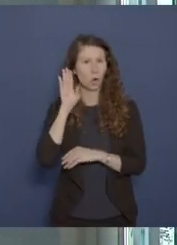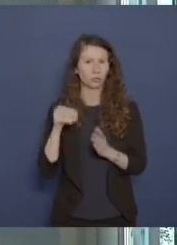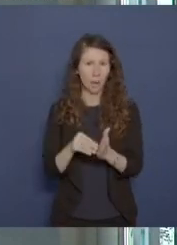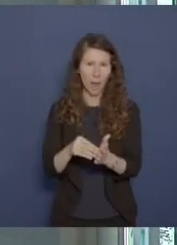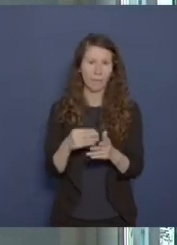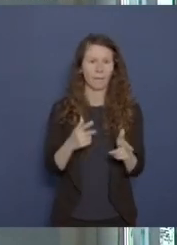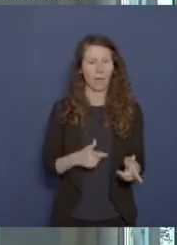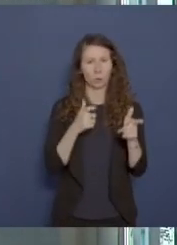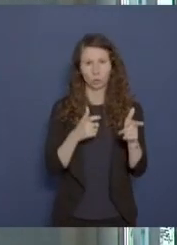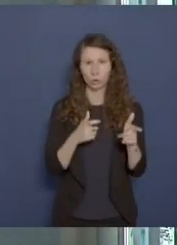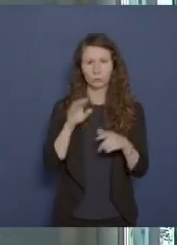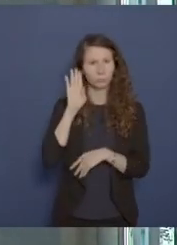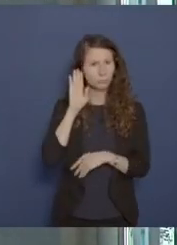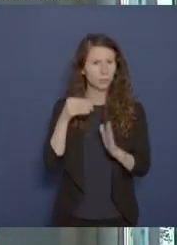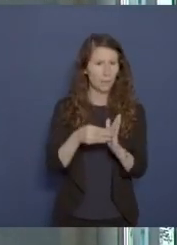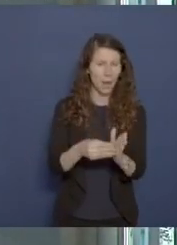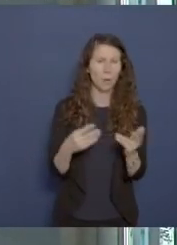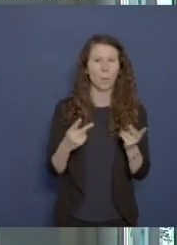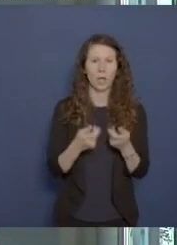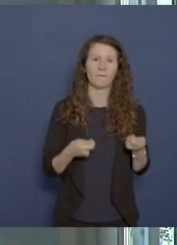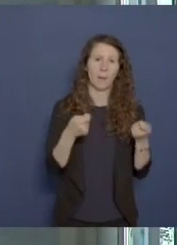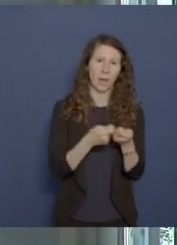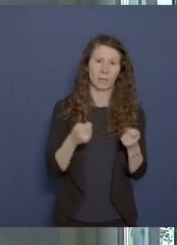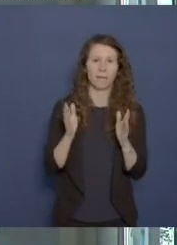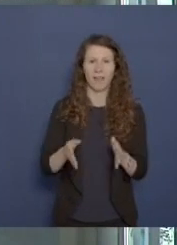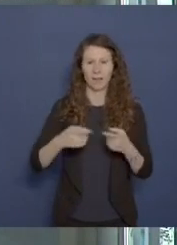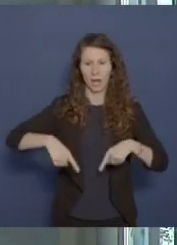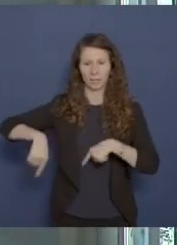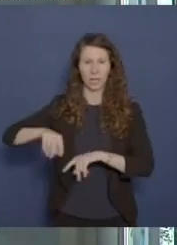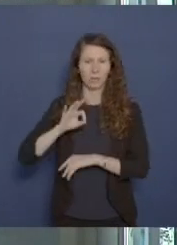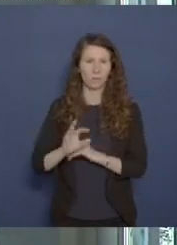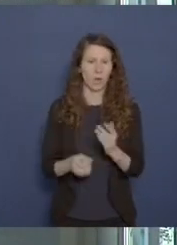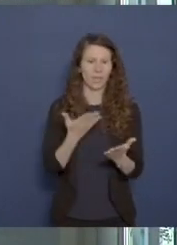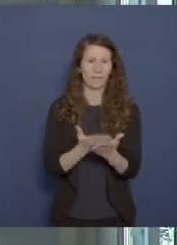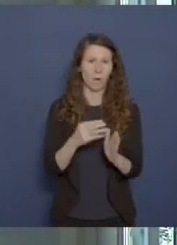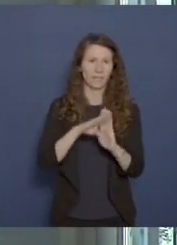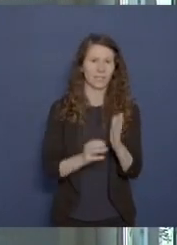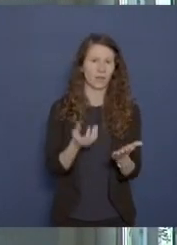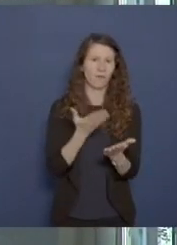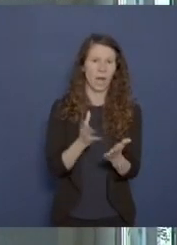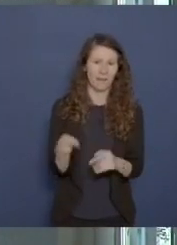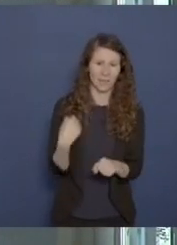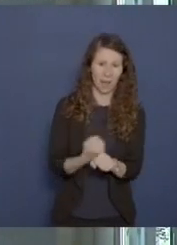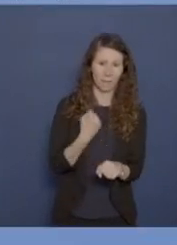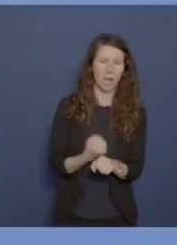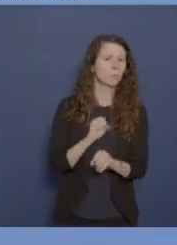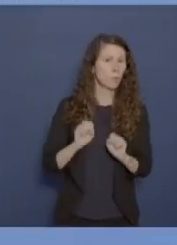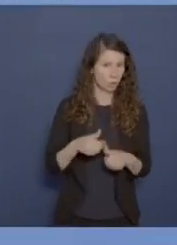Ausschüsse oder für die Beteiligung von Verbänden und Fachkreisen an Entwürfen von Gesetzesvorlagen der Bundesregierung.